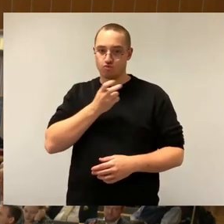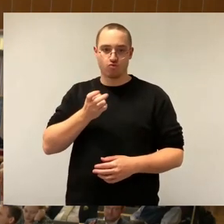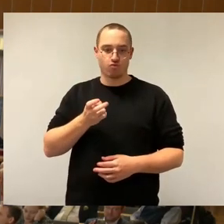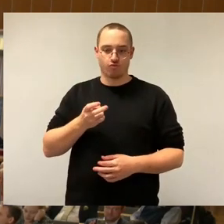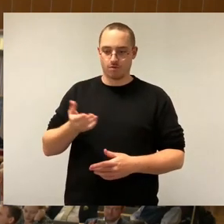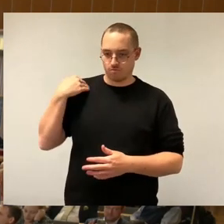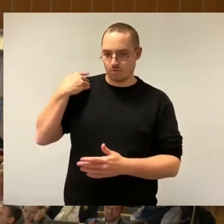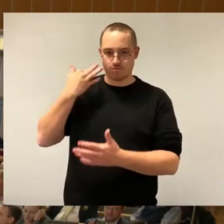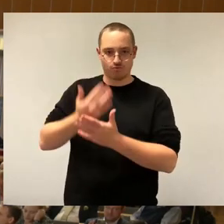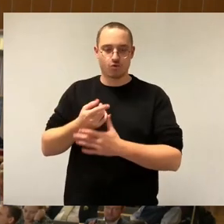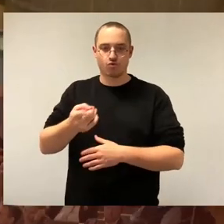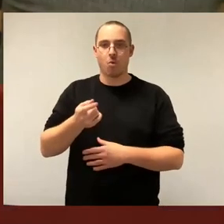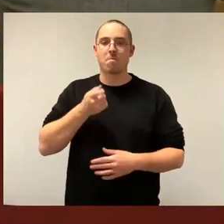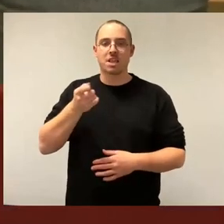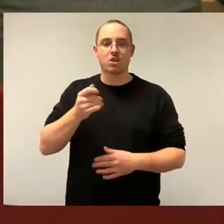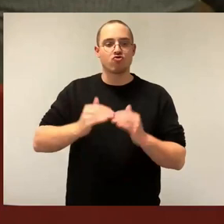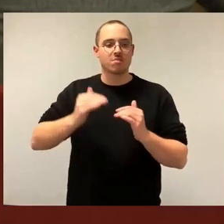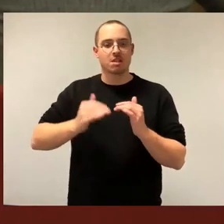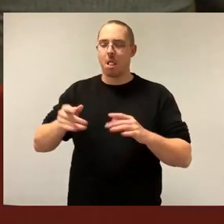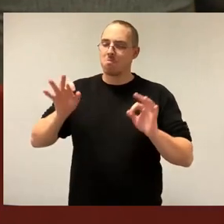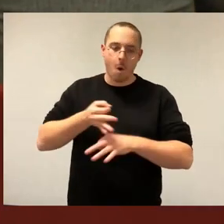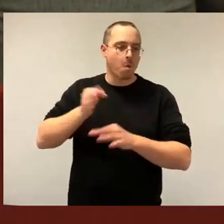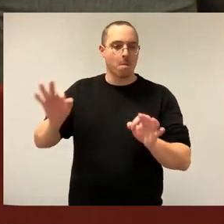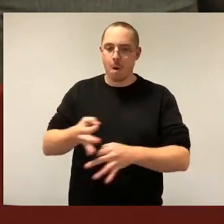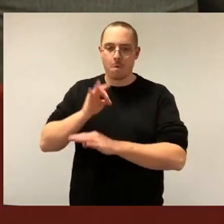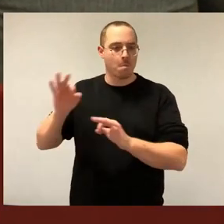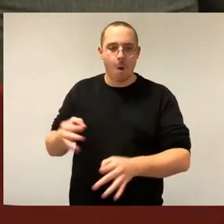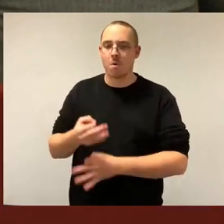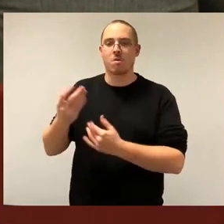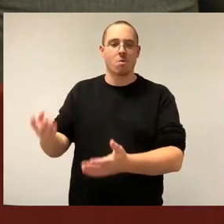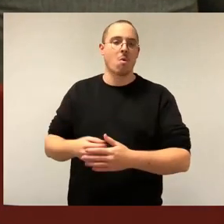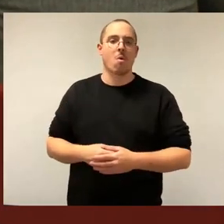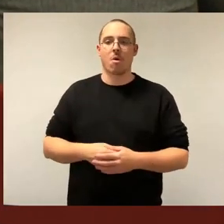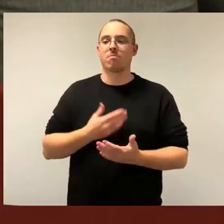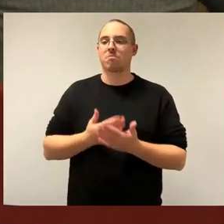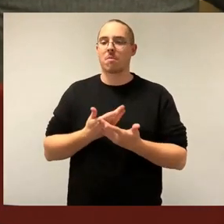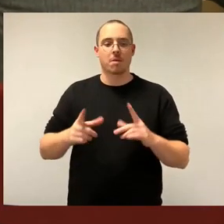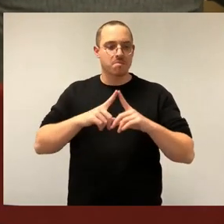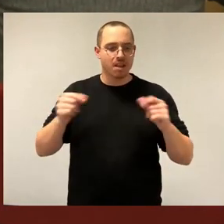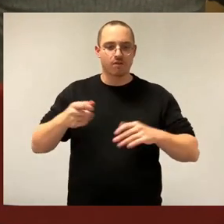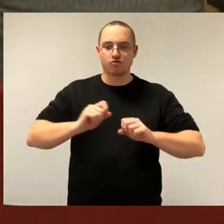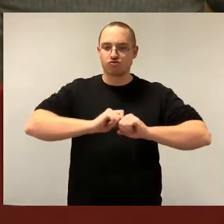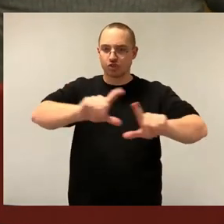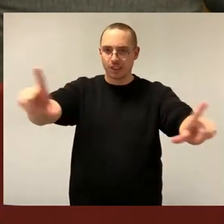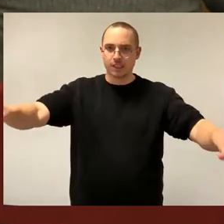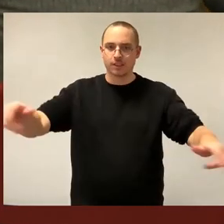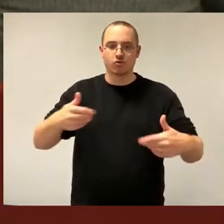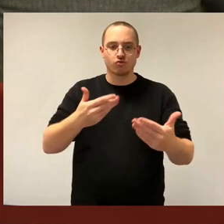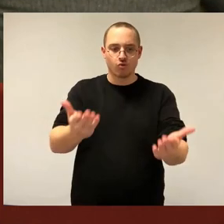zu diskreditieren, indem sie also fingierte Briefe rumgeschickt hat mit der Aufforderung, Mietspiegel